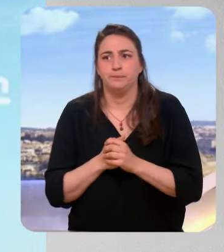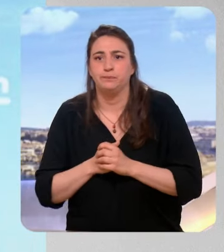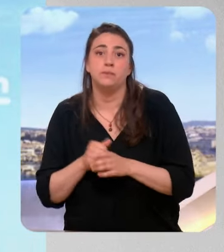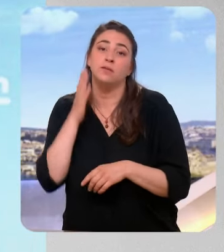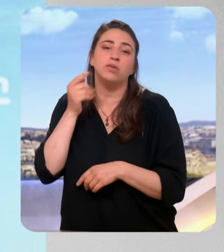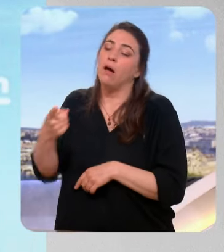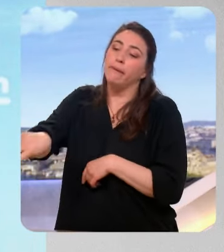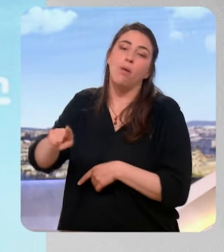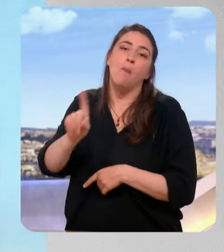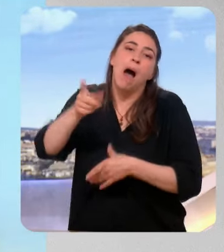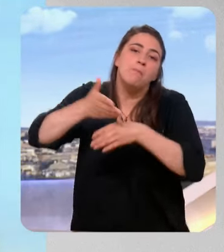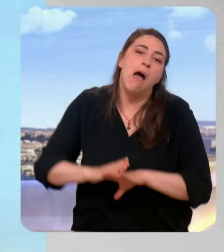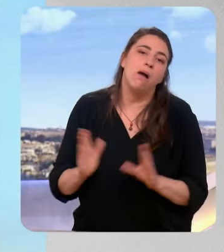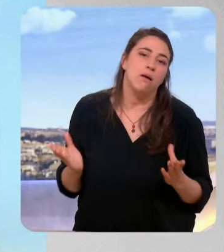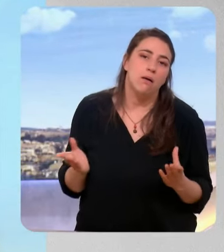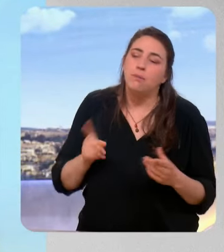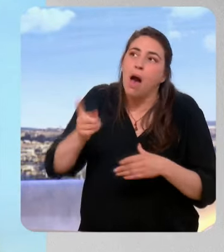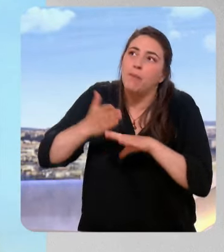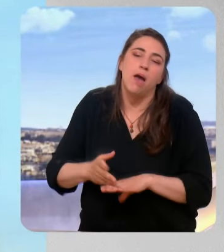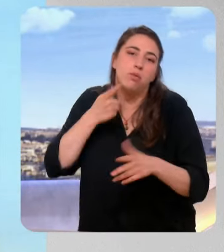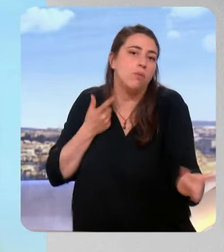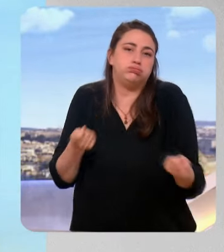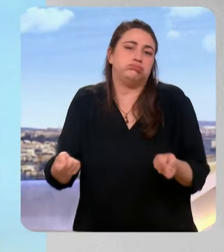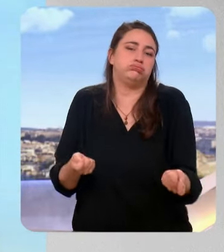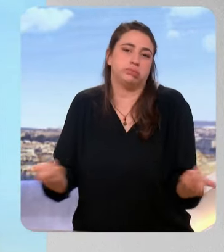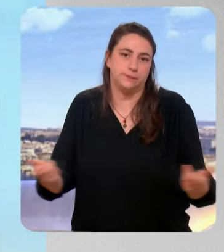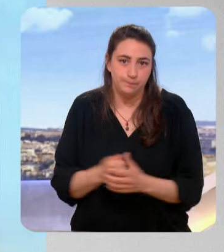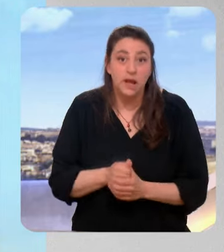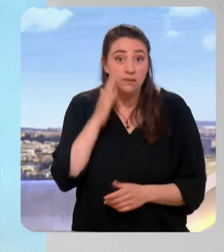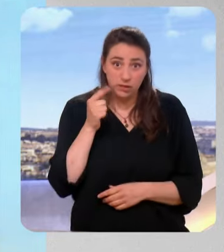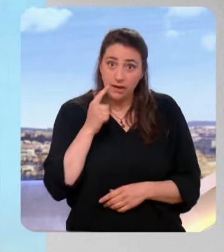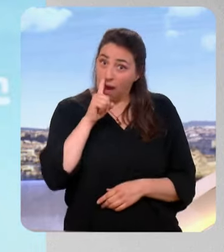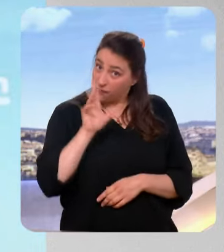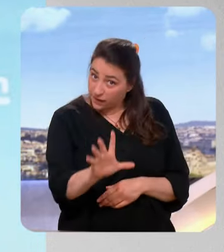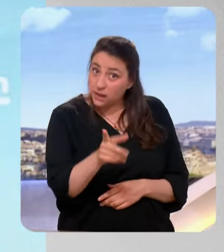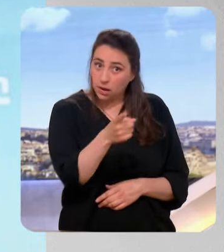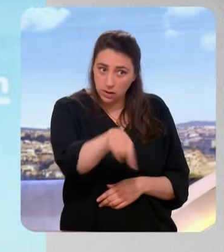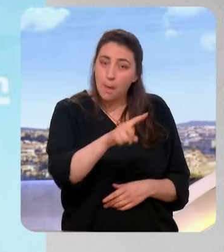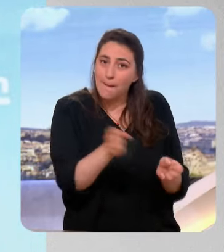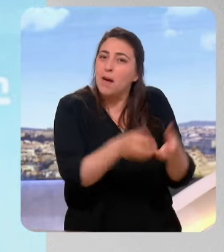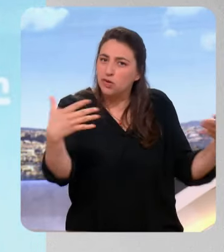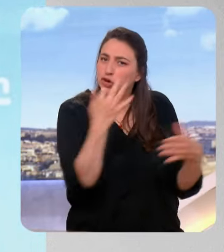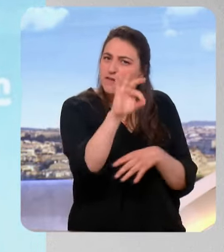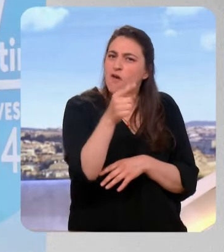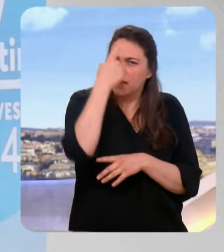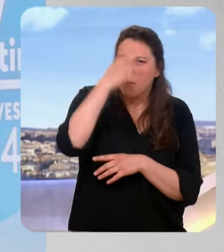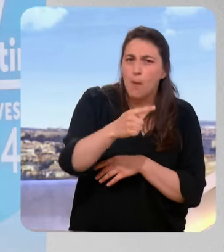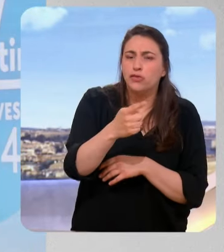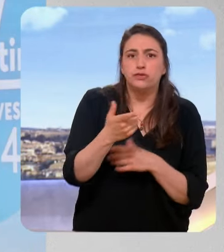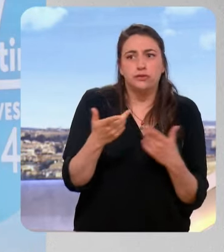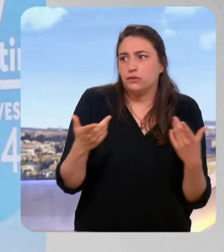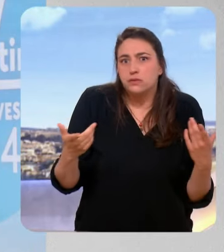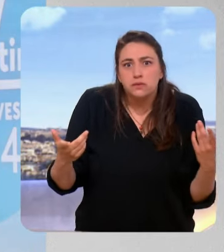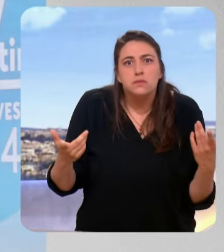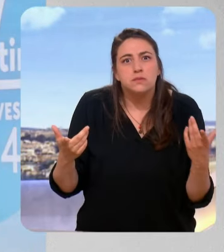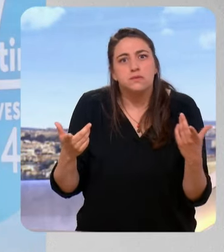pas prêt, et ça c'est un vrai problème de Mais ça, c'est que pense la majorité des Français selon vos enquêtes ? – Oui, la majorité des Français continuent à considérer que le RN n'est